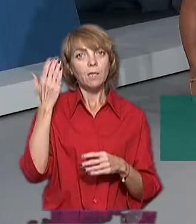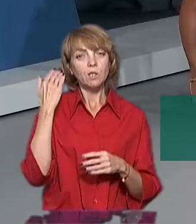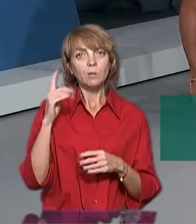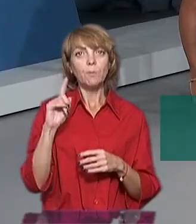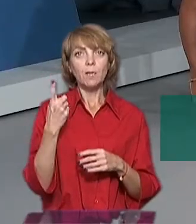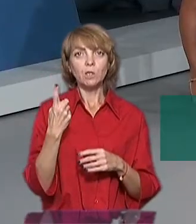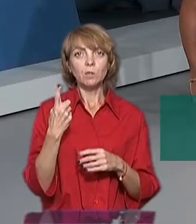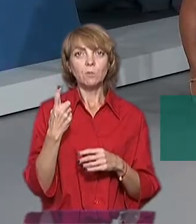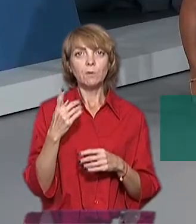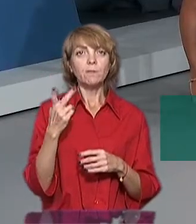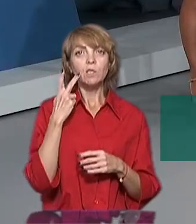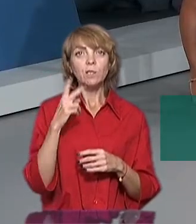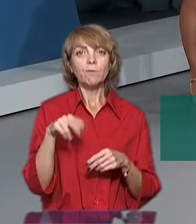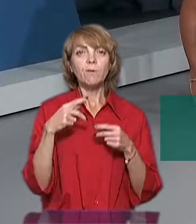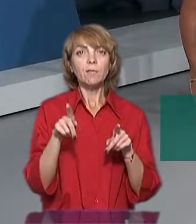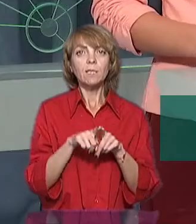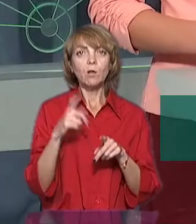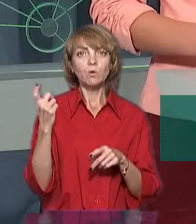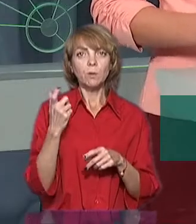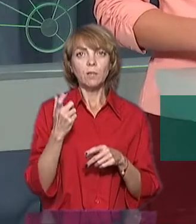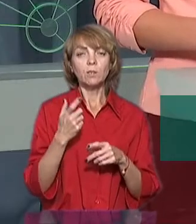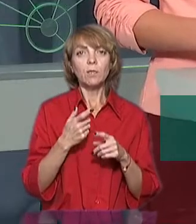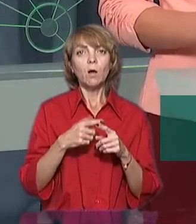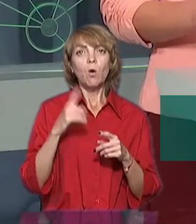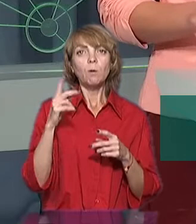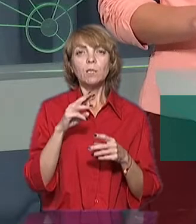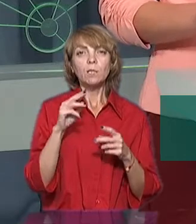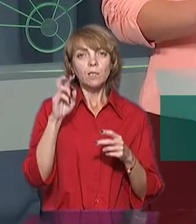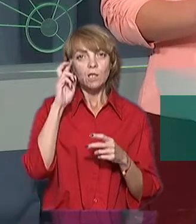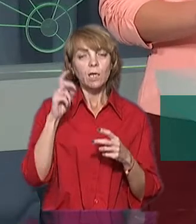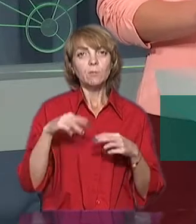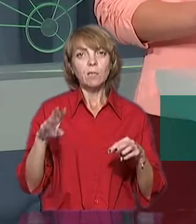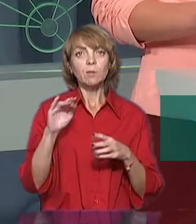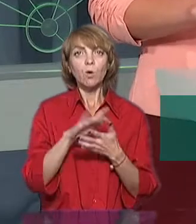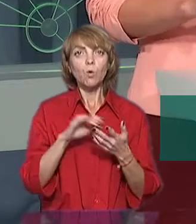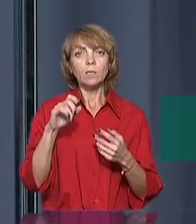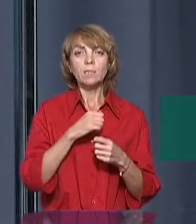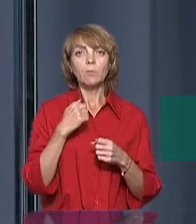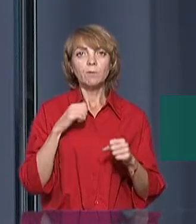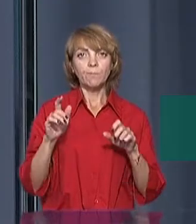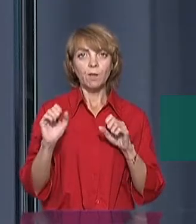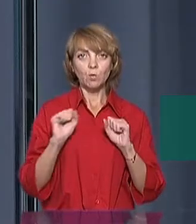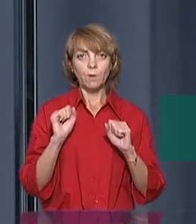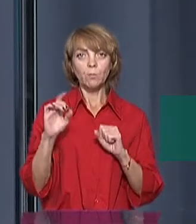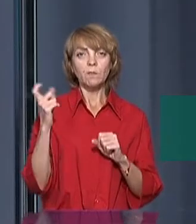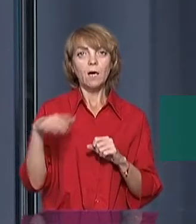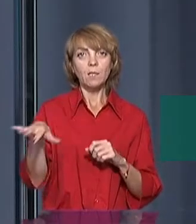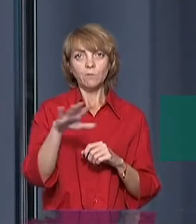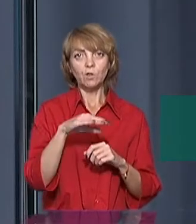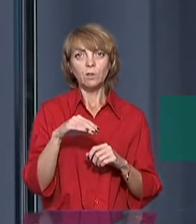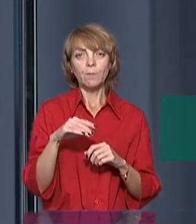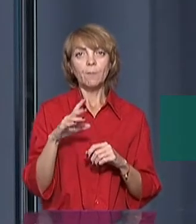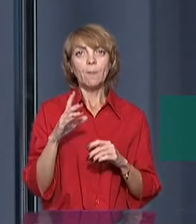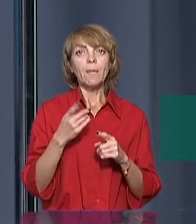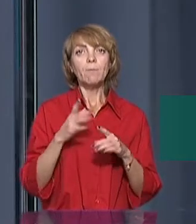першим завжди видавало таке розпорядження облдержадміністрація, а далі органи місцевого самоврядування по всій Харківщині і